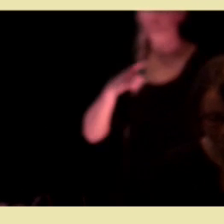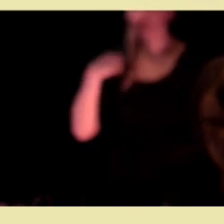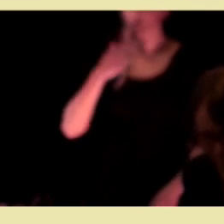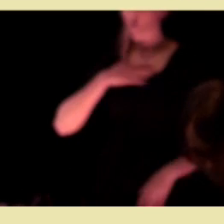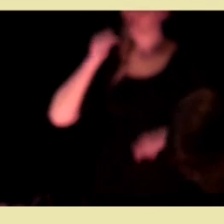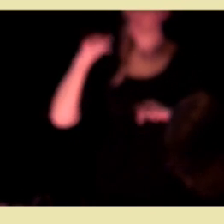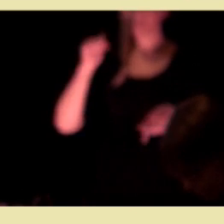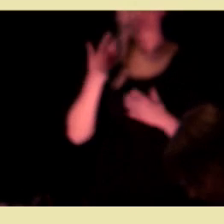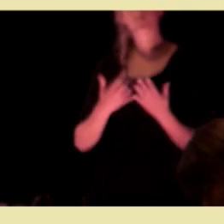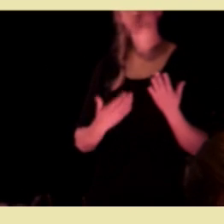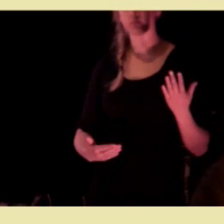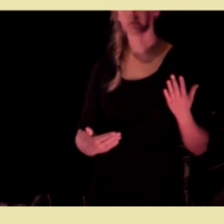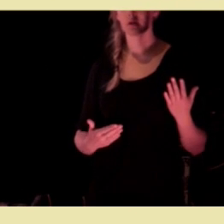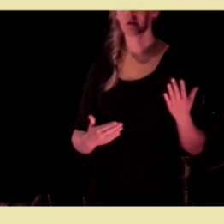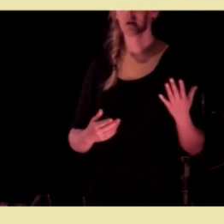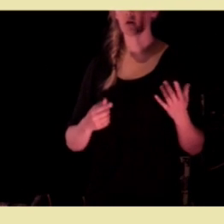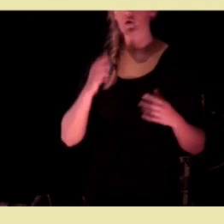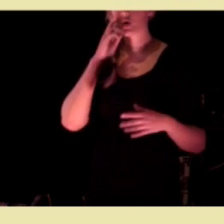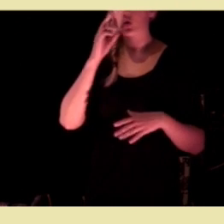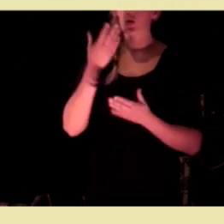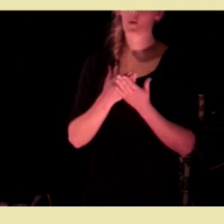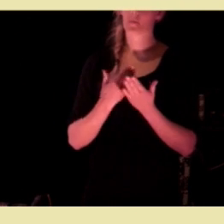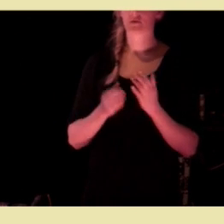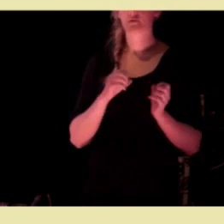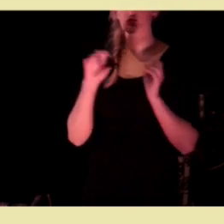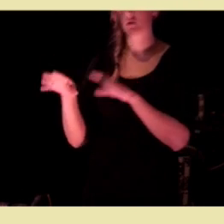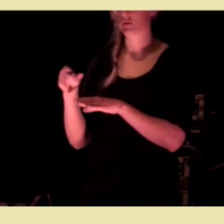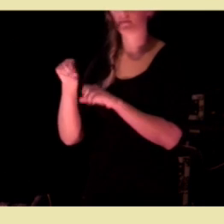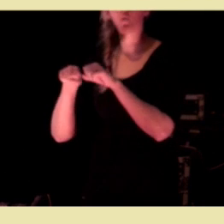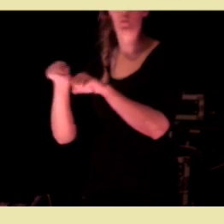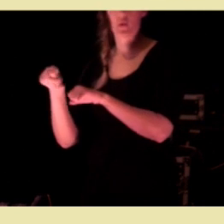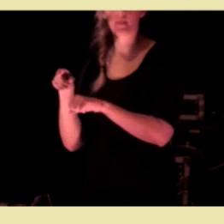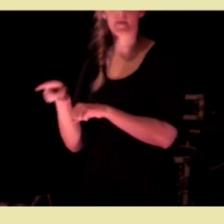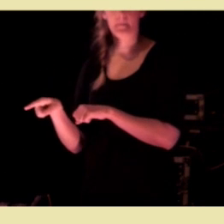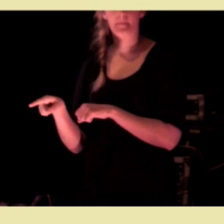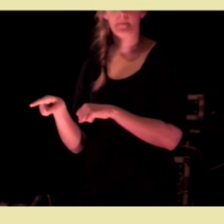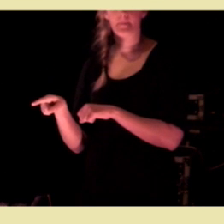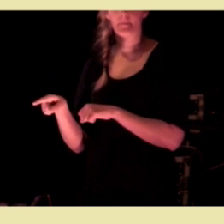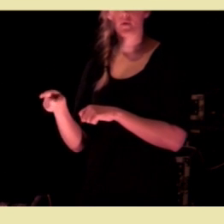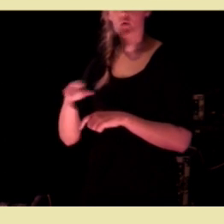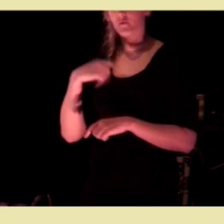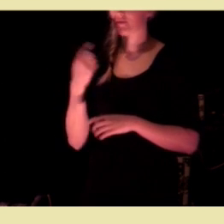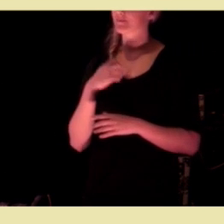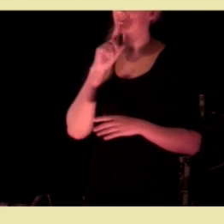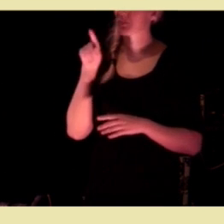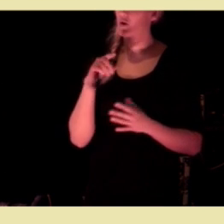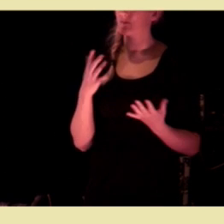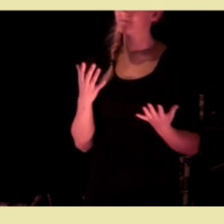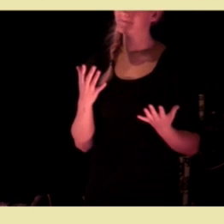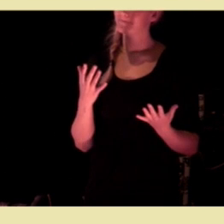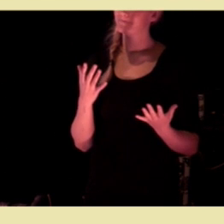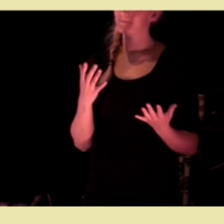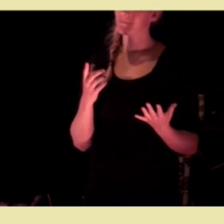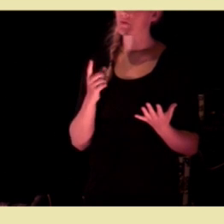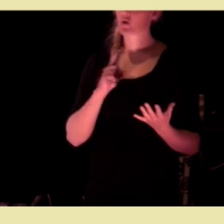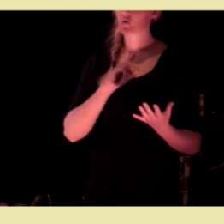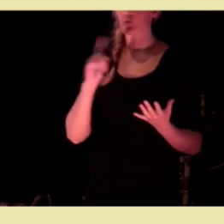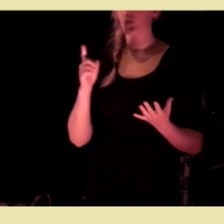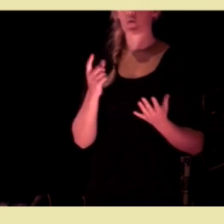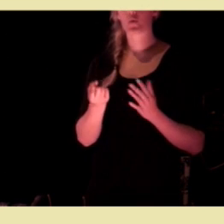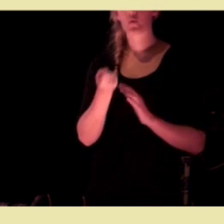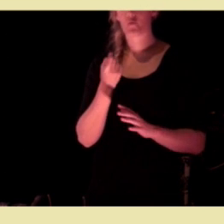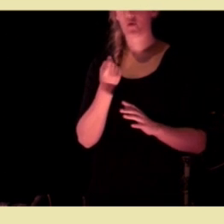nå også foreslått at nye oppgaver skal flyttes til kommunene. Og da vil man kanskje stille spørsmålet, når